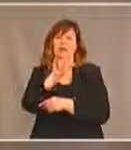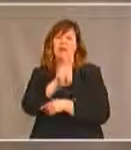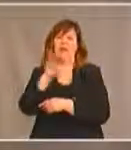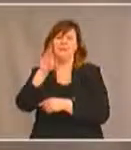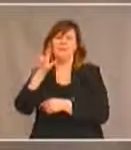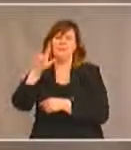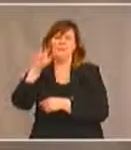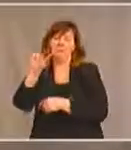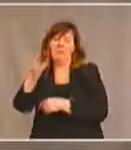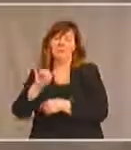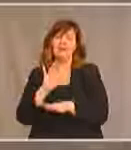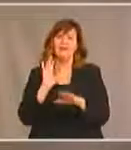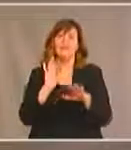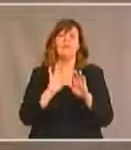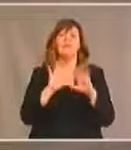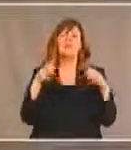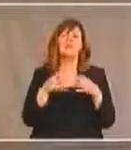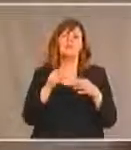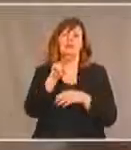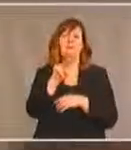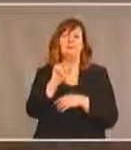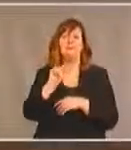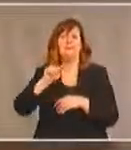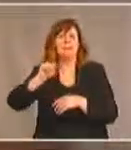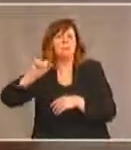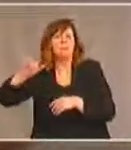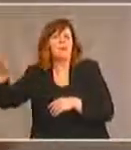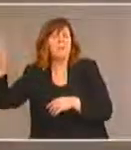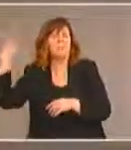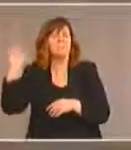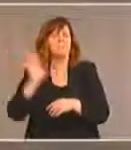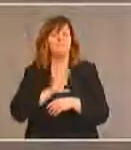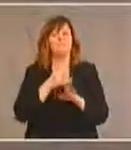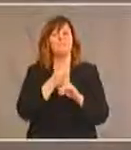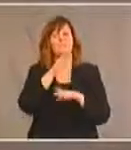est responsable de la stratégie de formation des Autochtones.